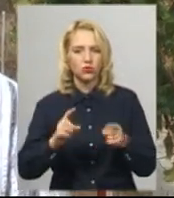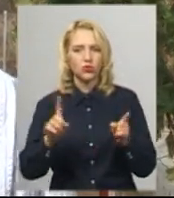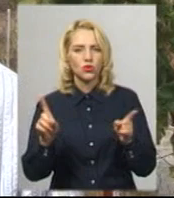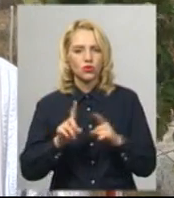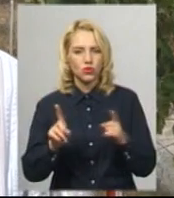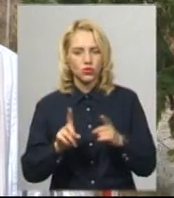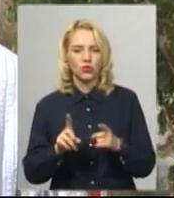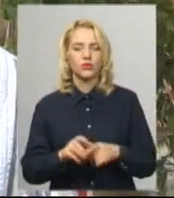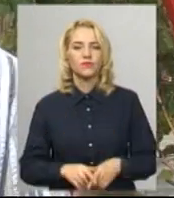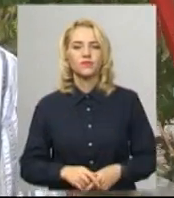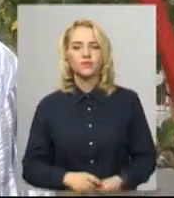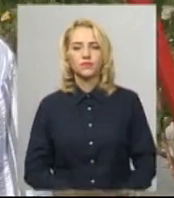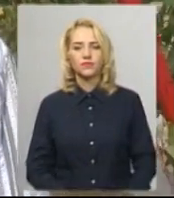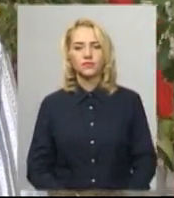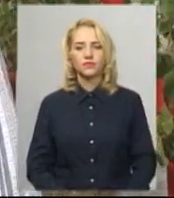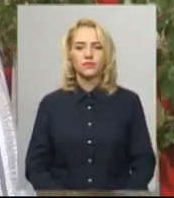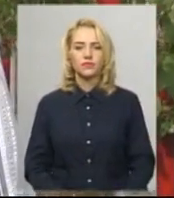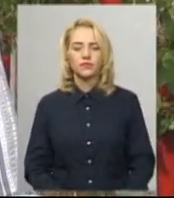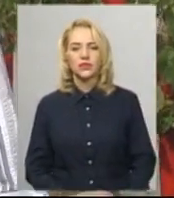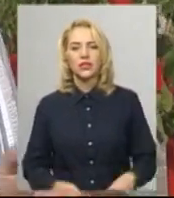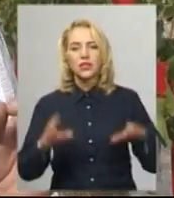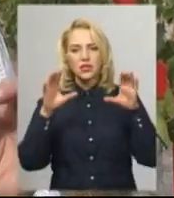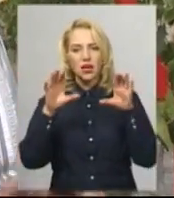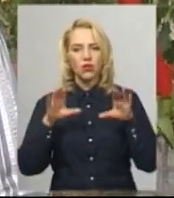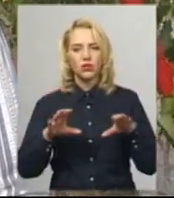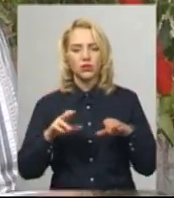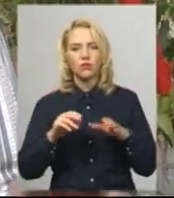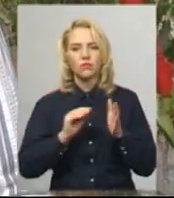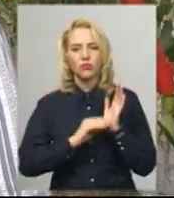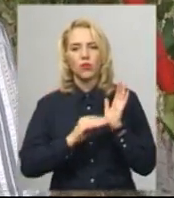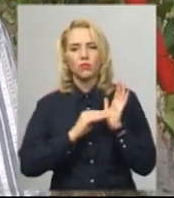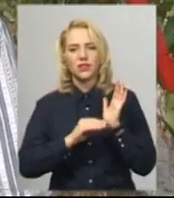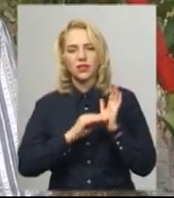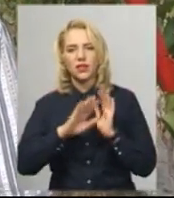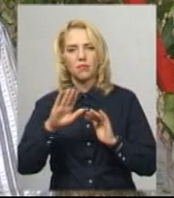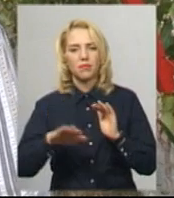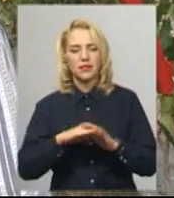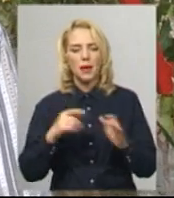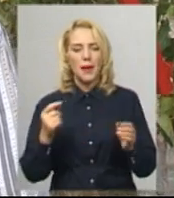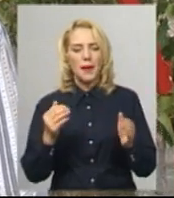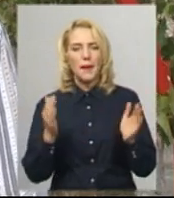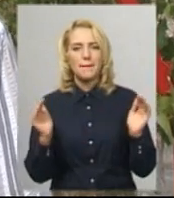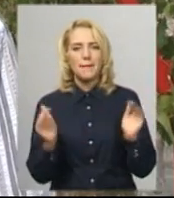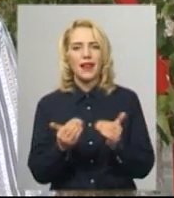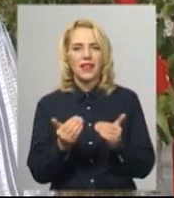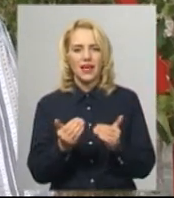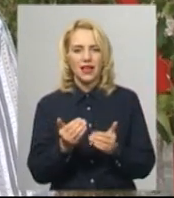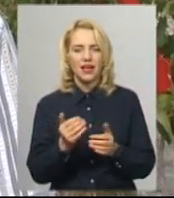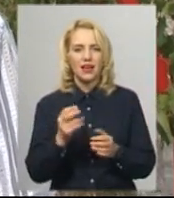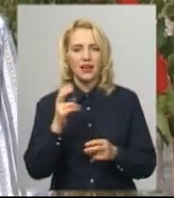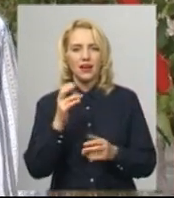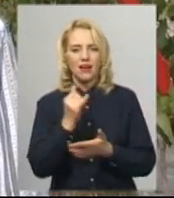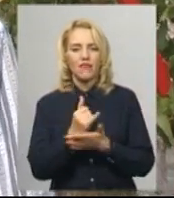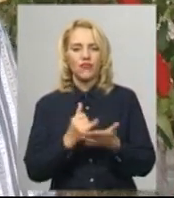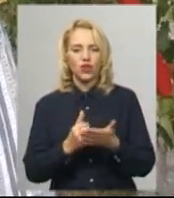закон прописаний під малеве наоробство, а всі підзаконні акти залишилися